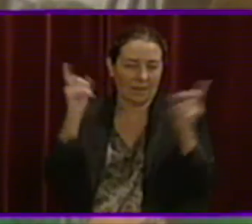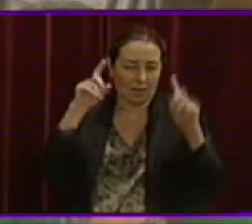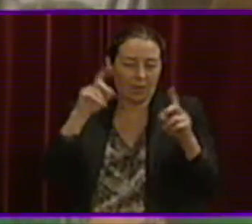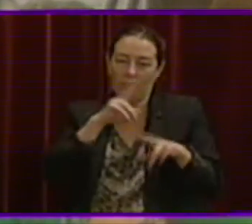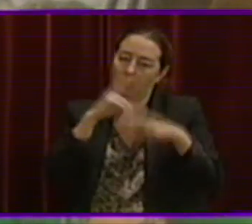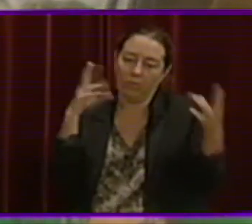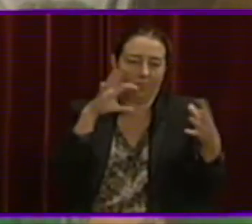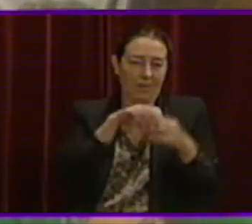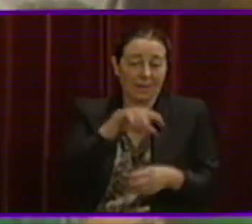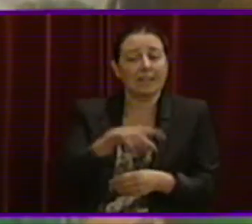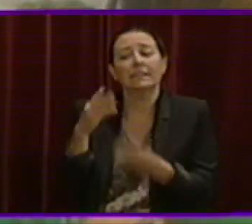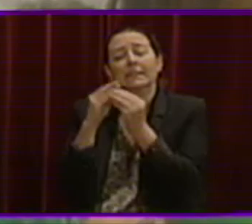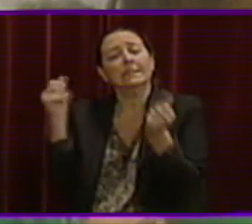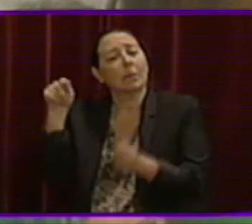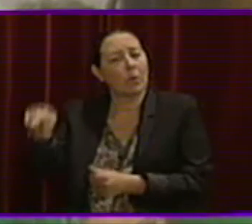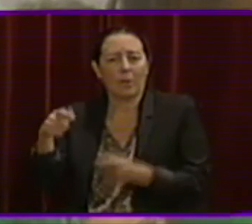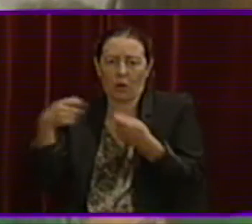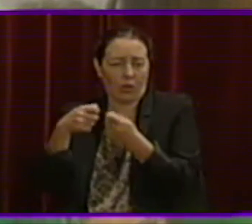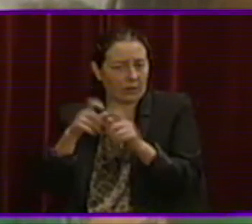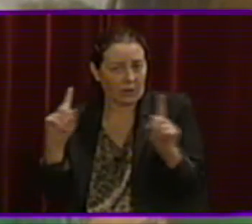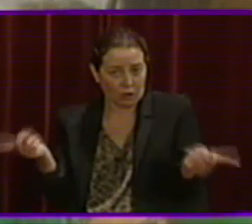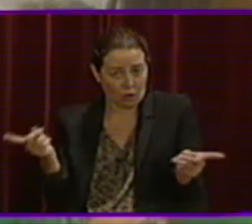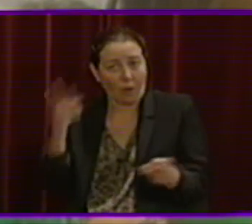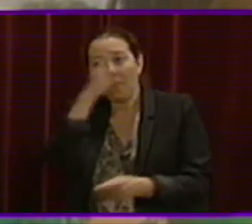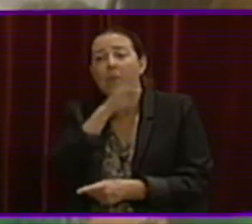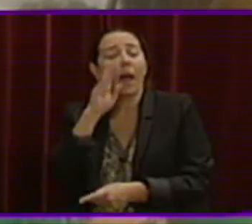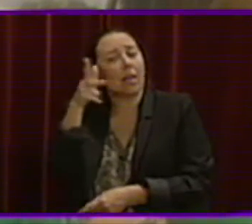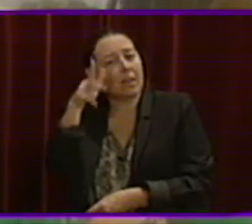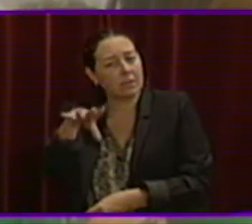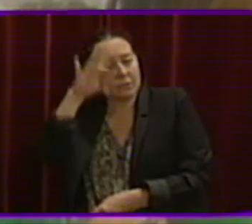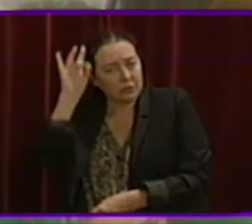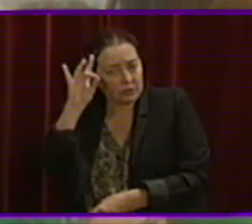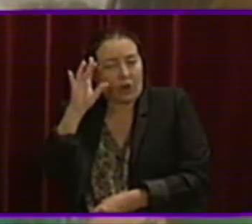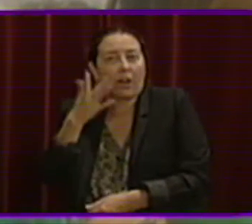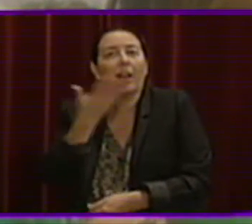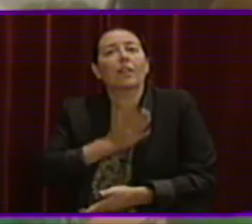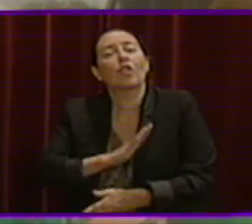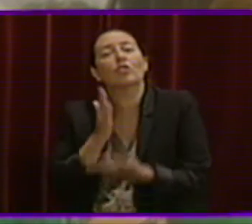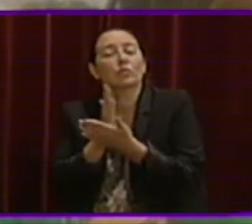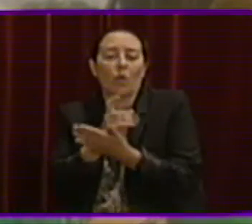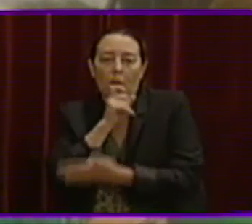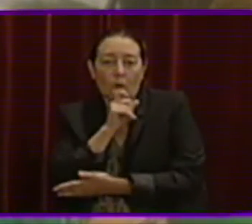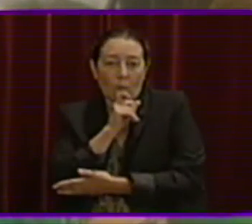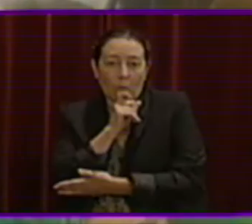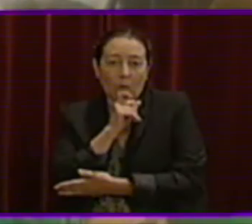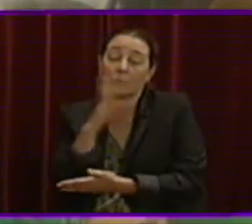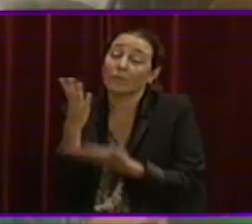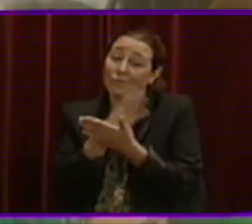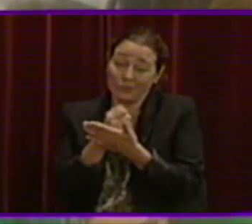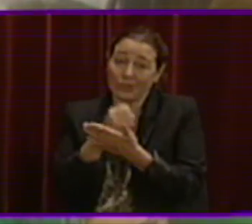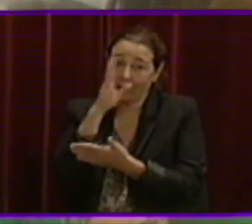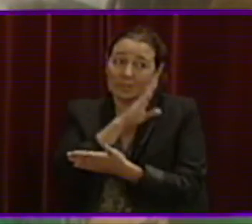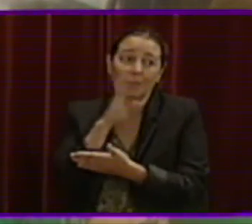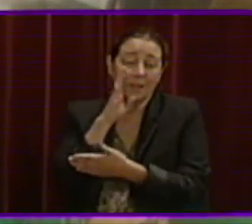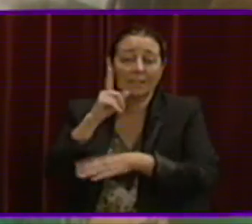suprimir les concertades. Aquí també coincidim. Els pares han de tenir dret a triar on volen que estudien els seus fills, però han de ser tots els pares. Senyor